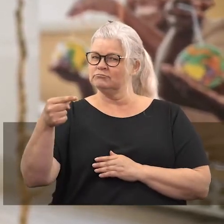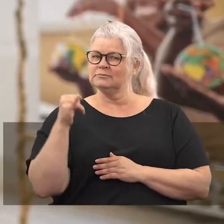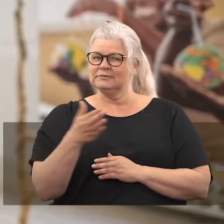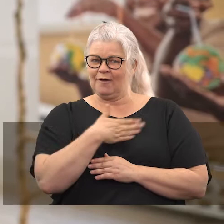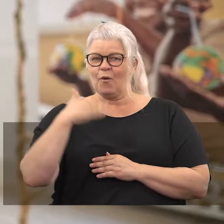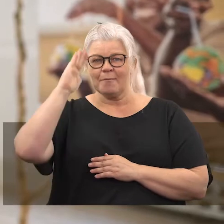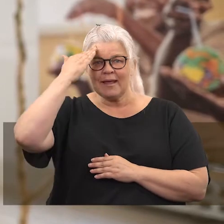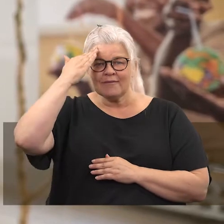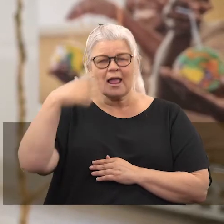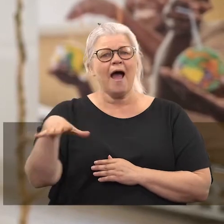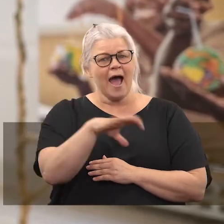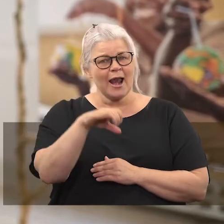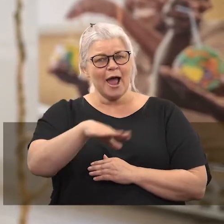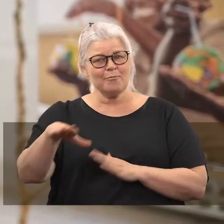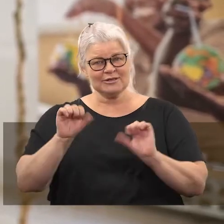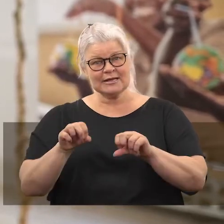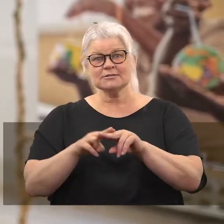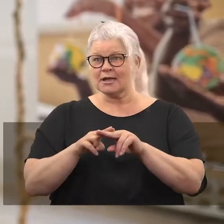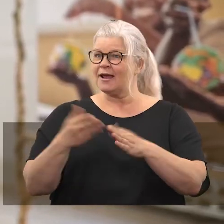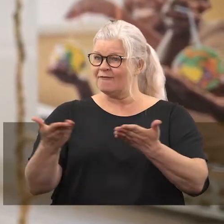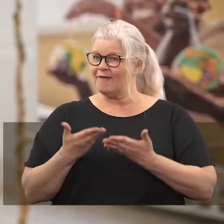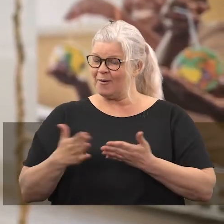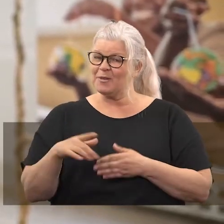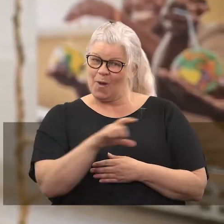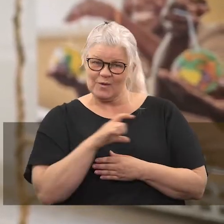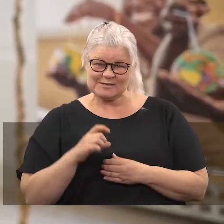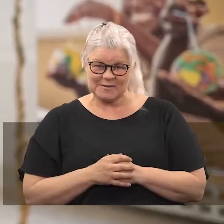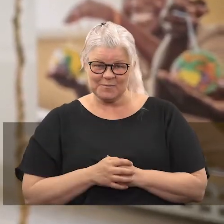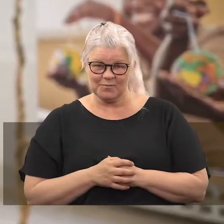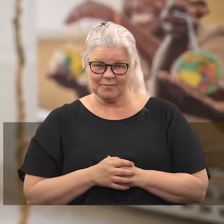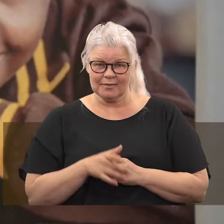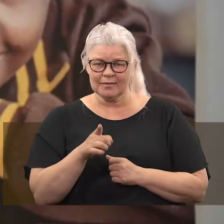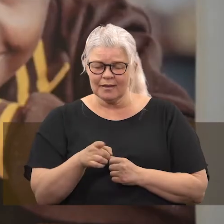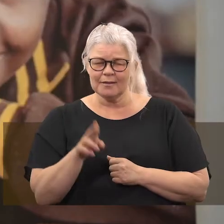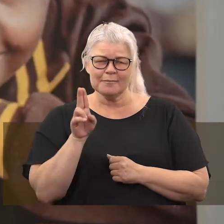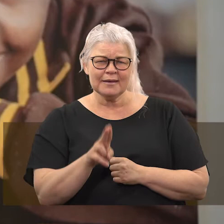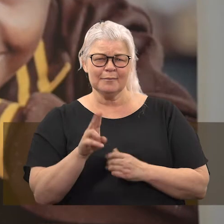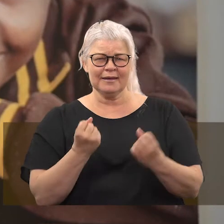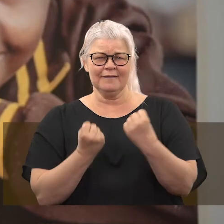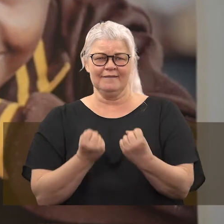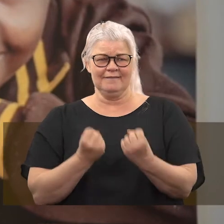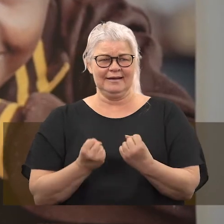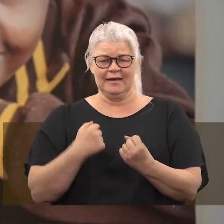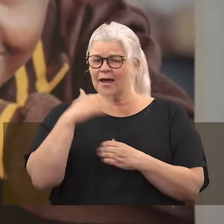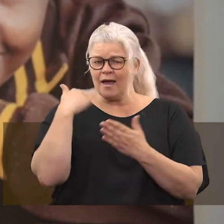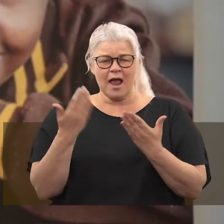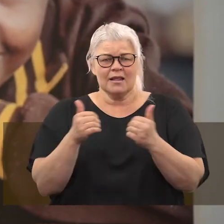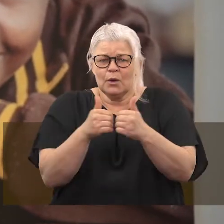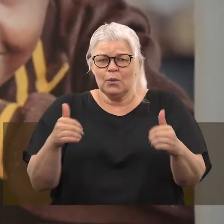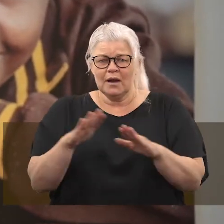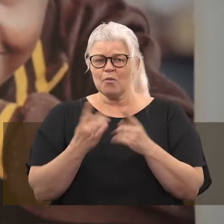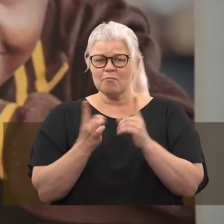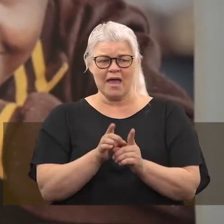i vårt medvetande. Att alla barn ska känna sig välkomna till oss. Det är så jätteviktigt. Vi kan inte göra